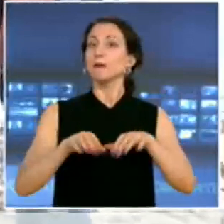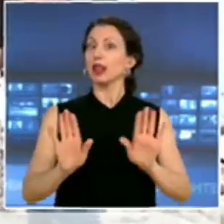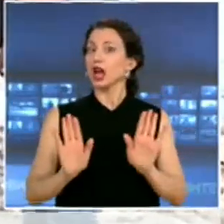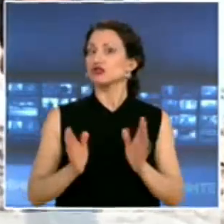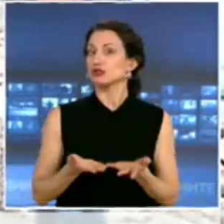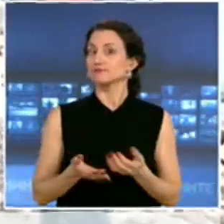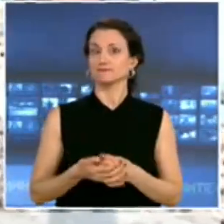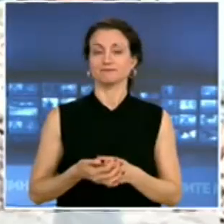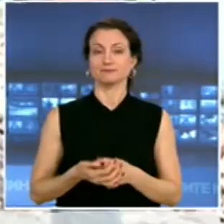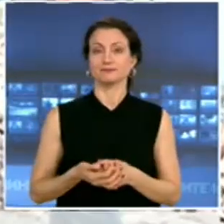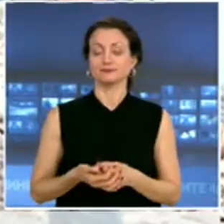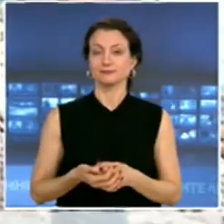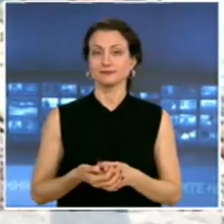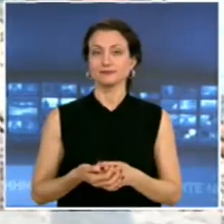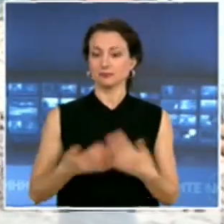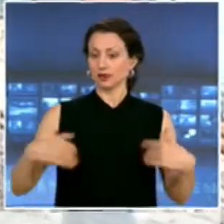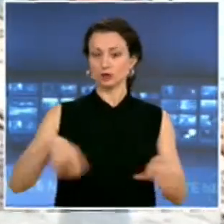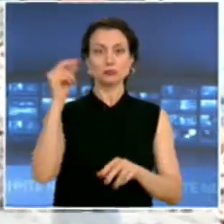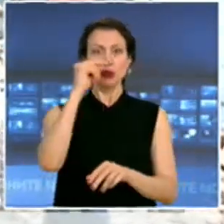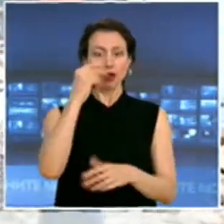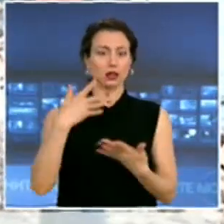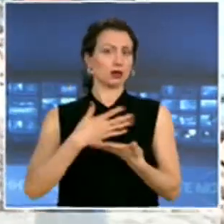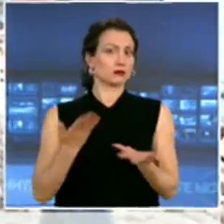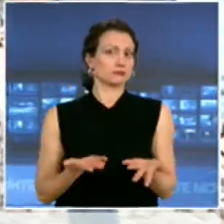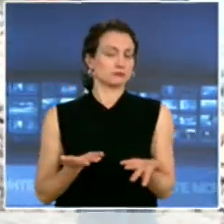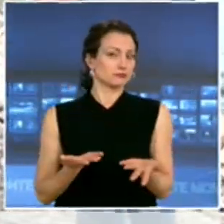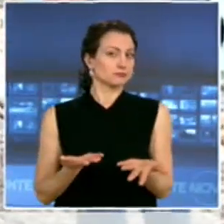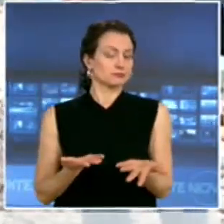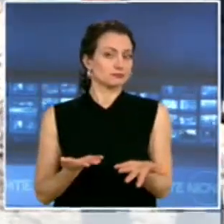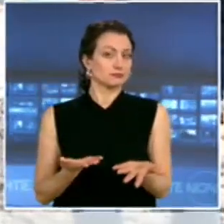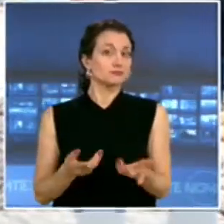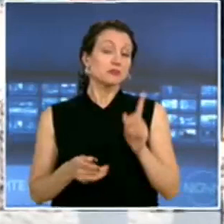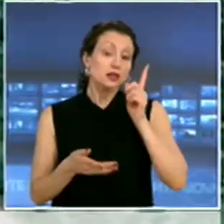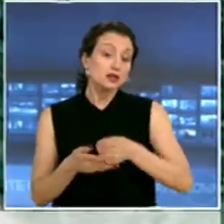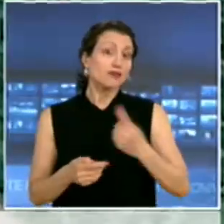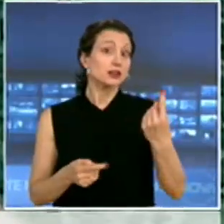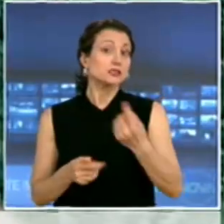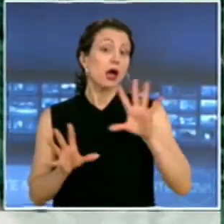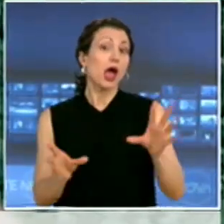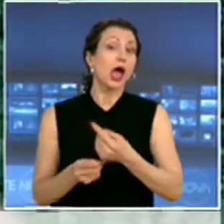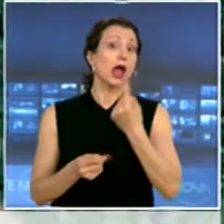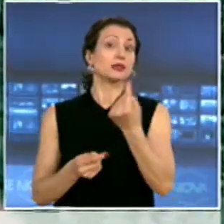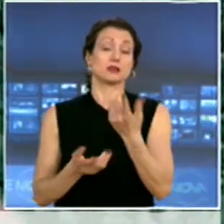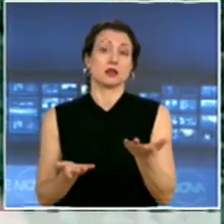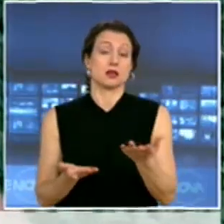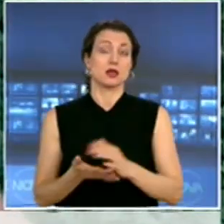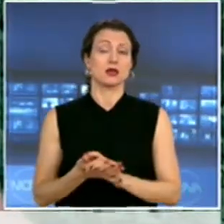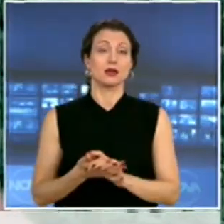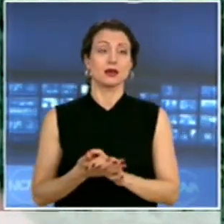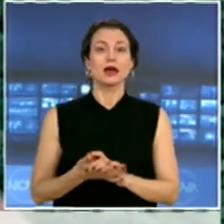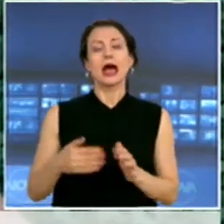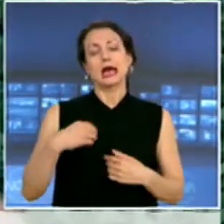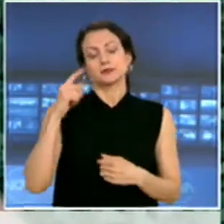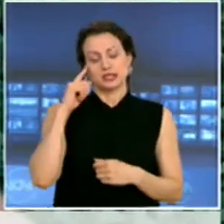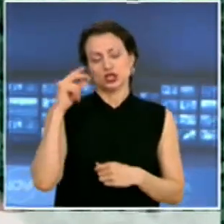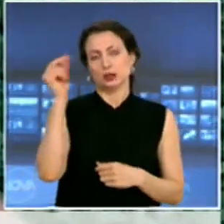Няма, няма. Смешки сме българи в крайна сметка. Разбира се. Ние трябва да сме един. Аз смятам, че българи не е